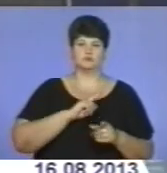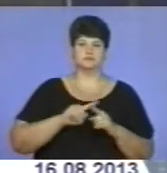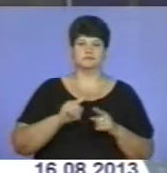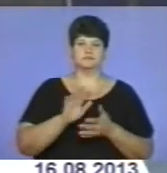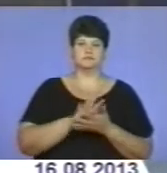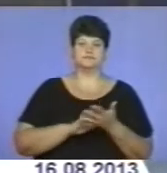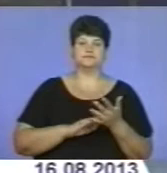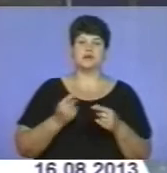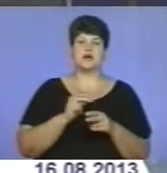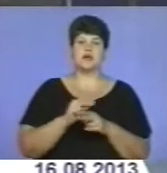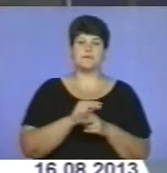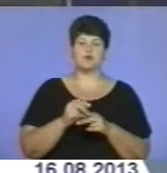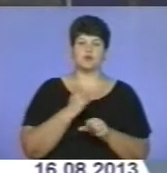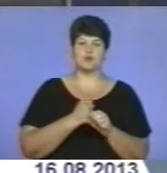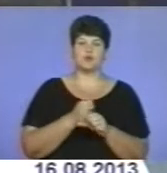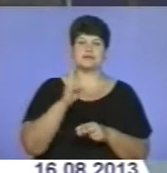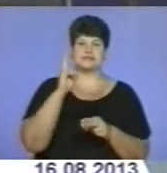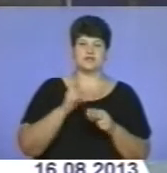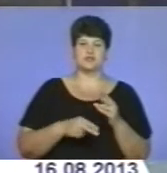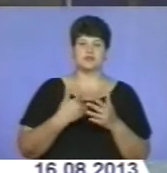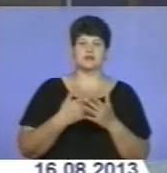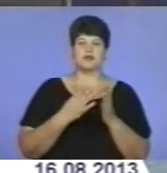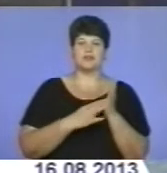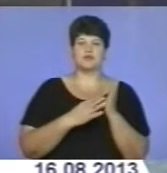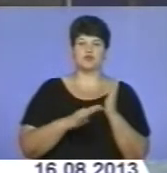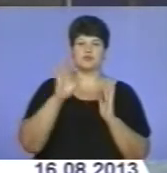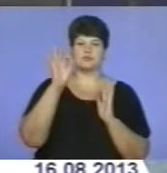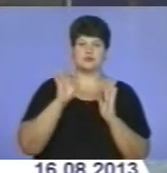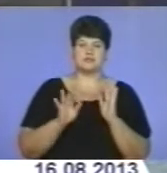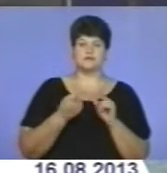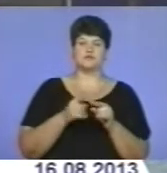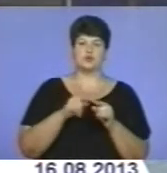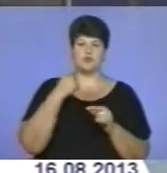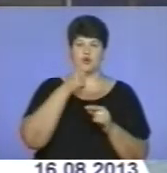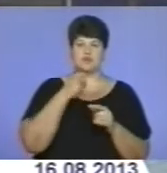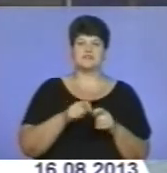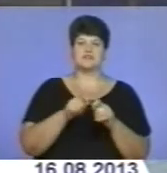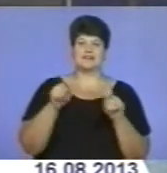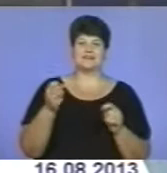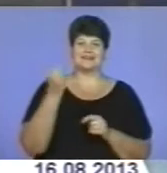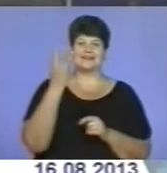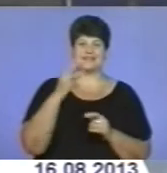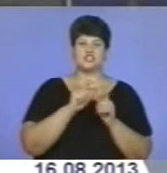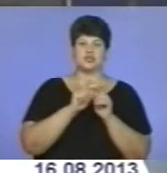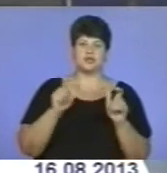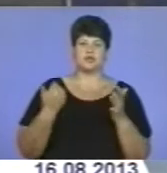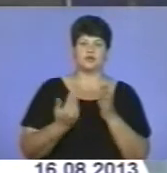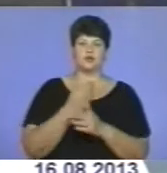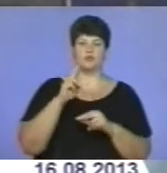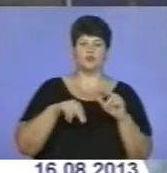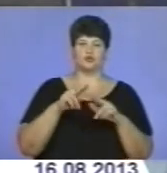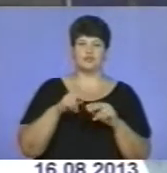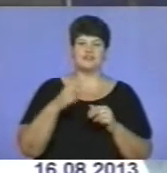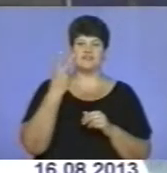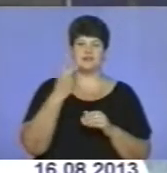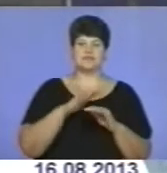Ремонтно-профілактичні роботи завершені майже на 90%. Цьогоріч відкривається 13 шкільних новобудов та два садочки.